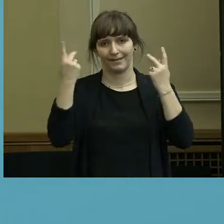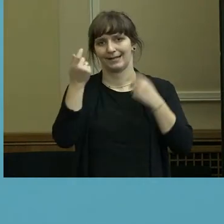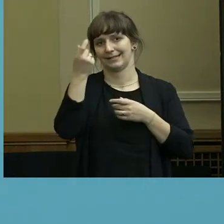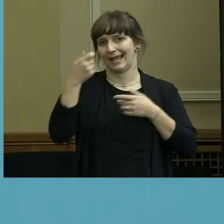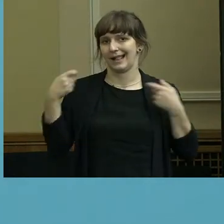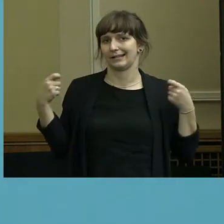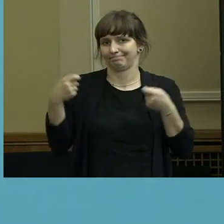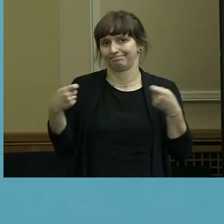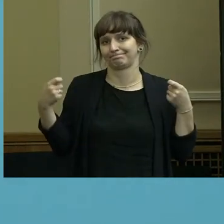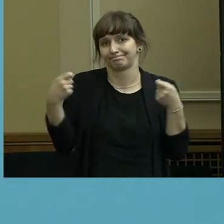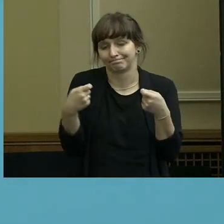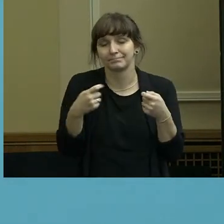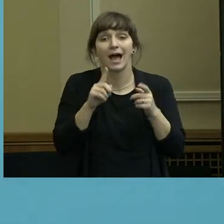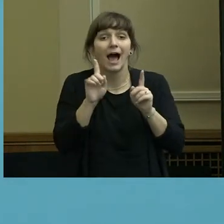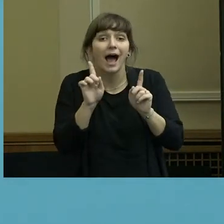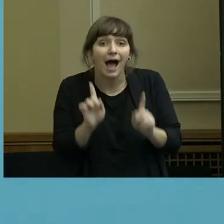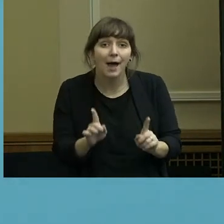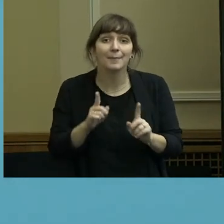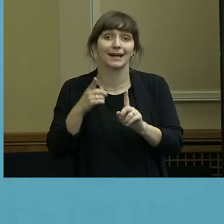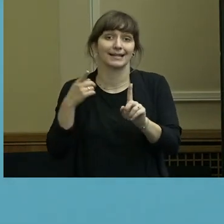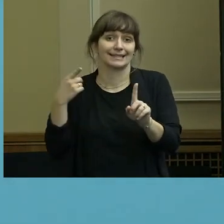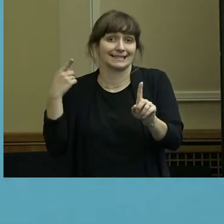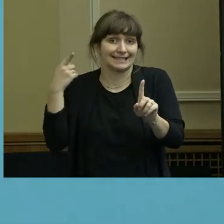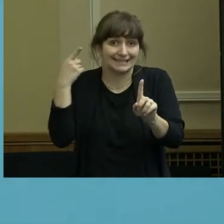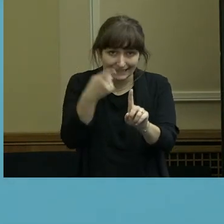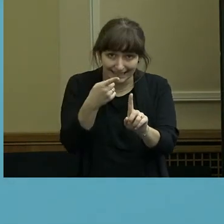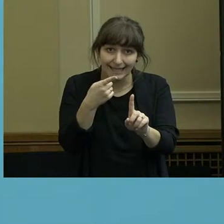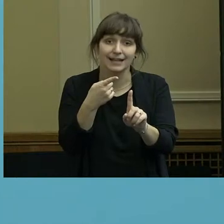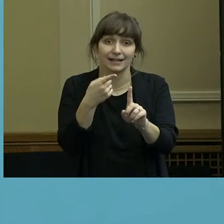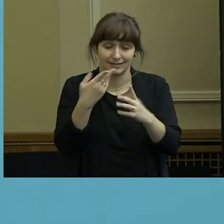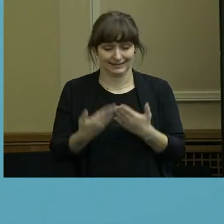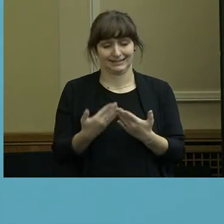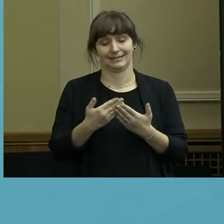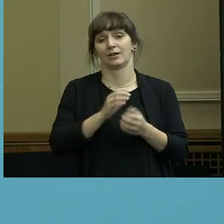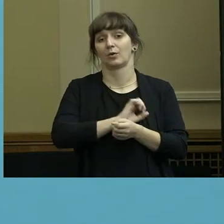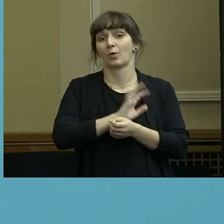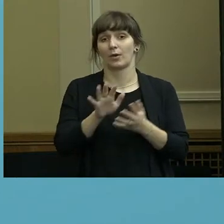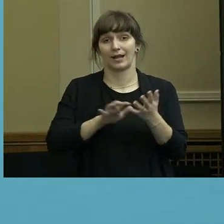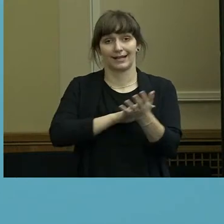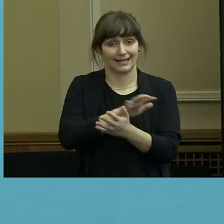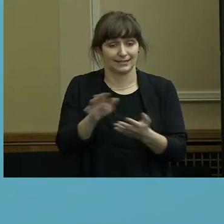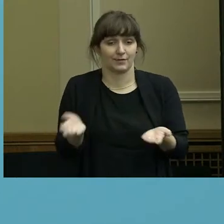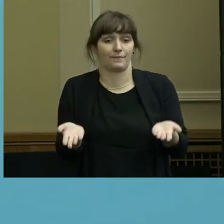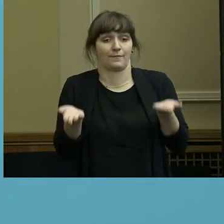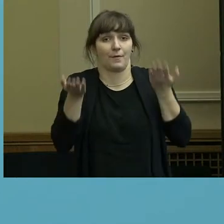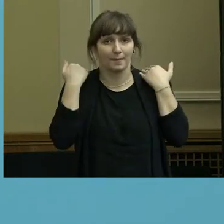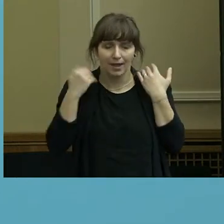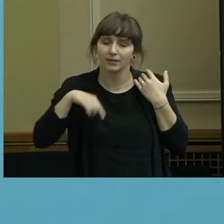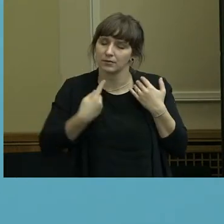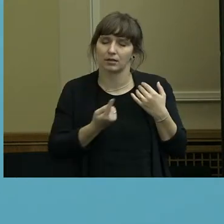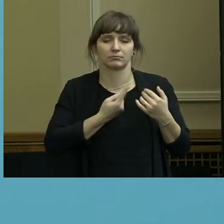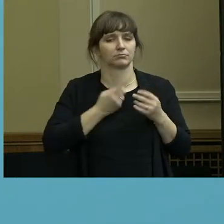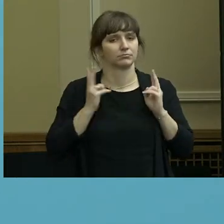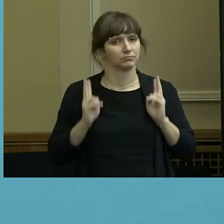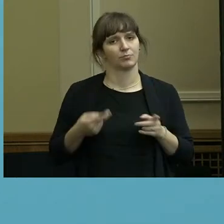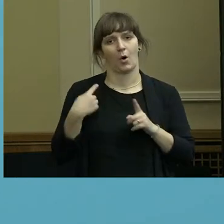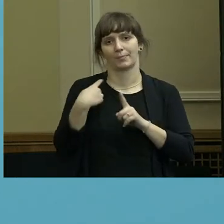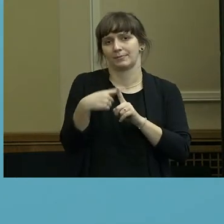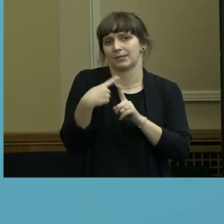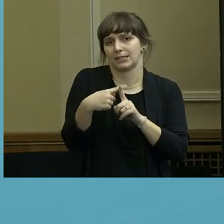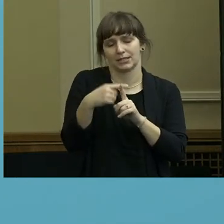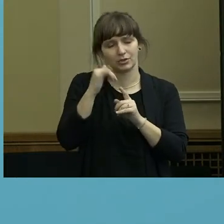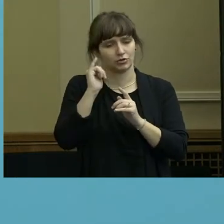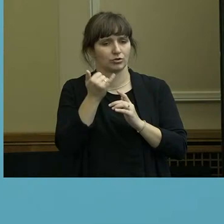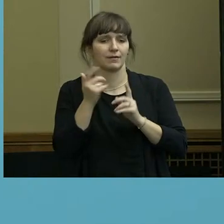das Ziel ist eben, dass sobald diese Krise überwunden ist, bin ich auch optimistisch, dass der Flughafen auch das